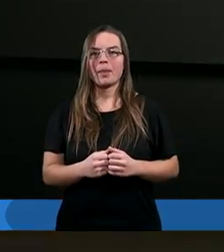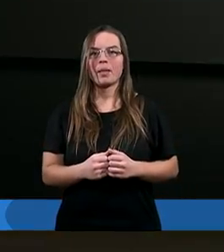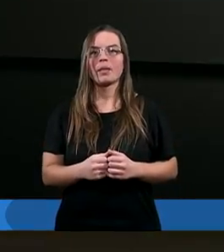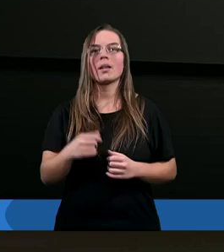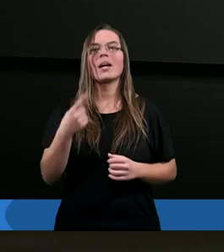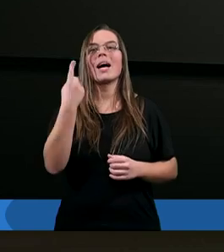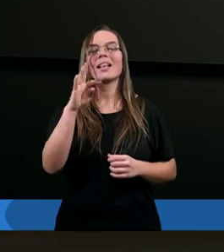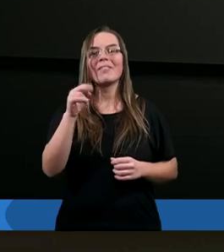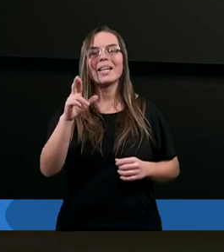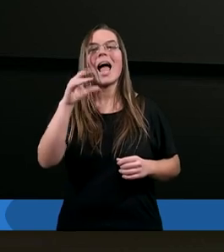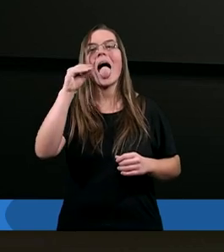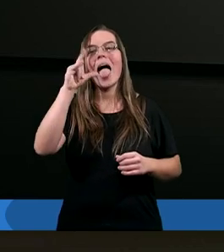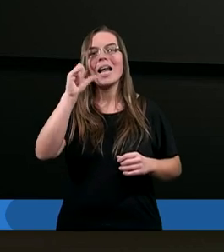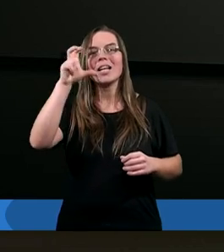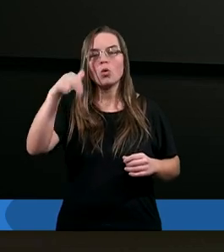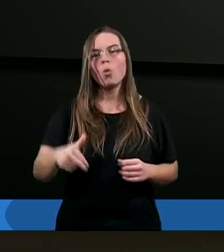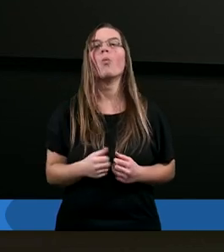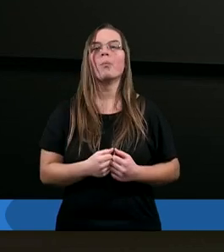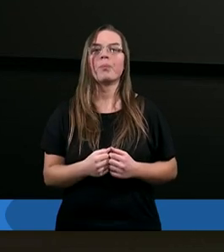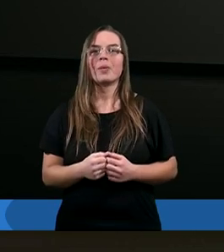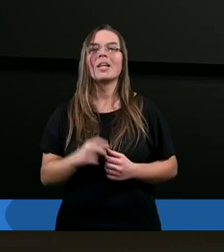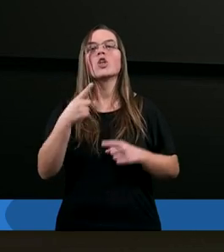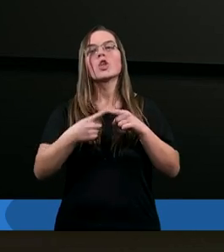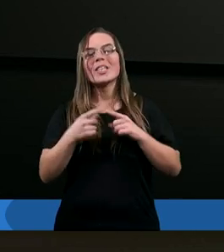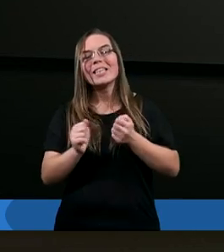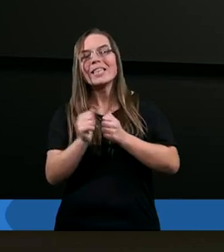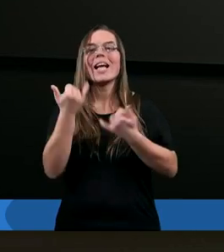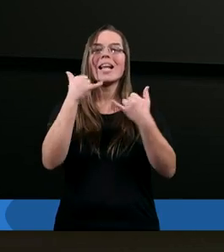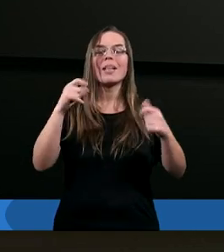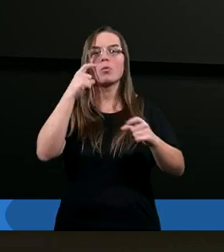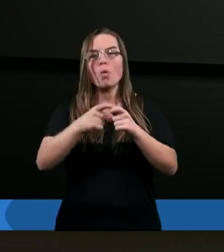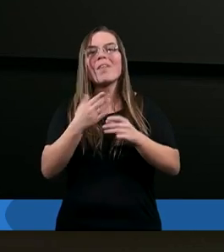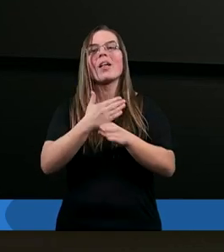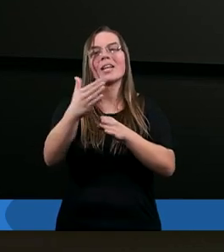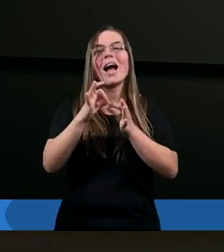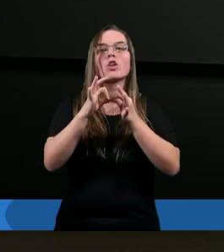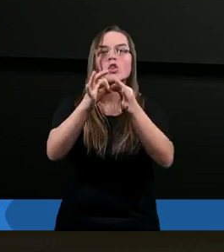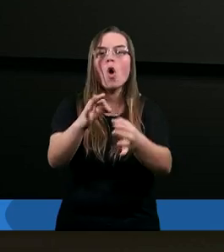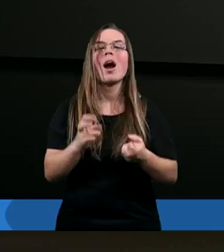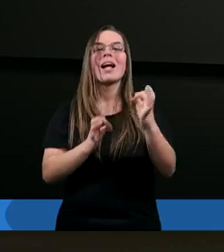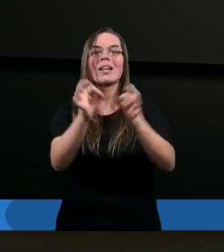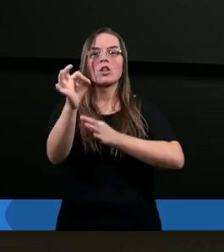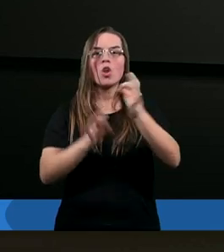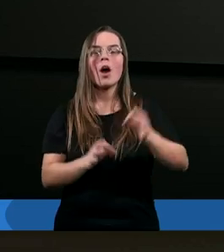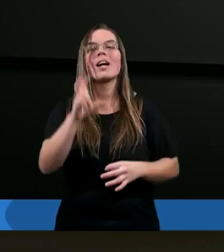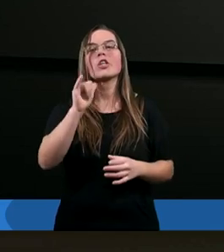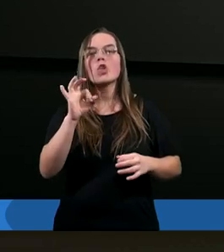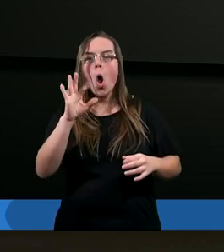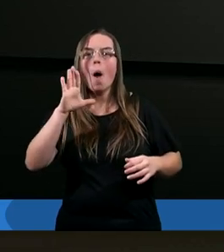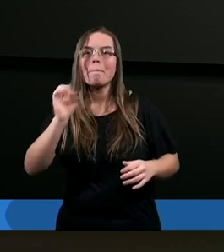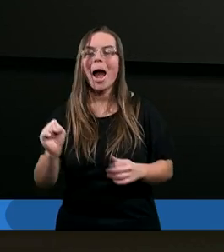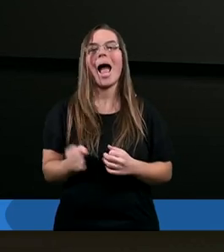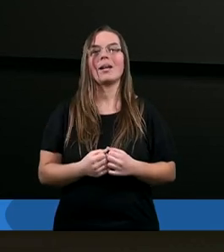Gniew Elichu, czyli innymi słowy, dalszy ciąg historii Hioba.